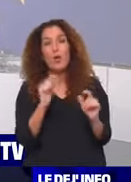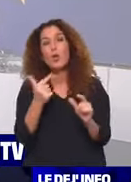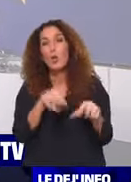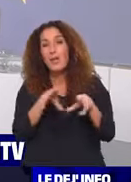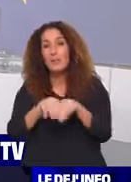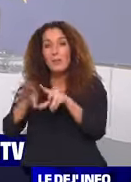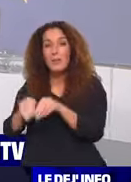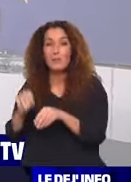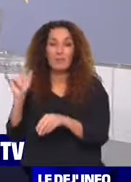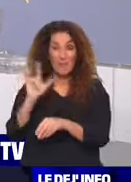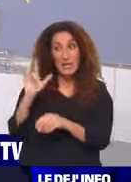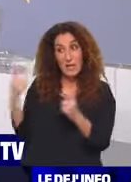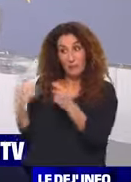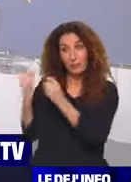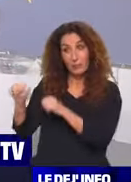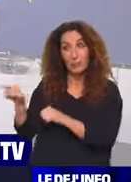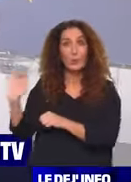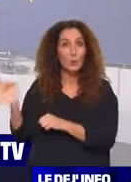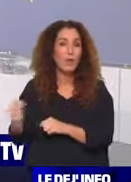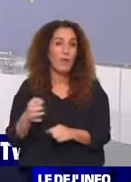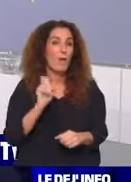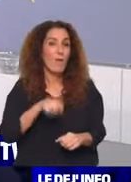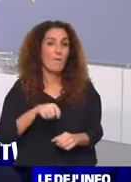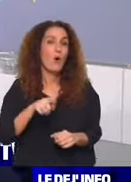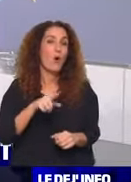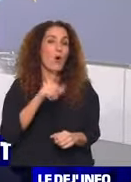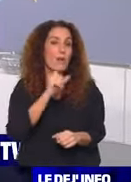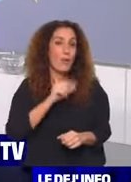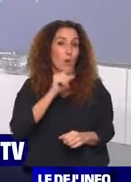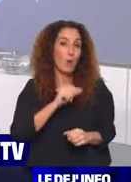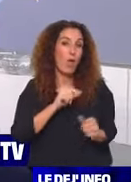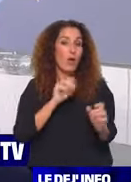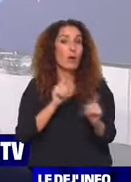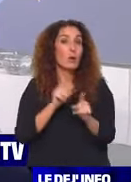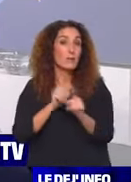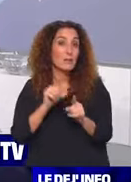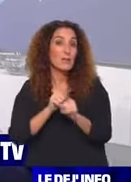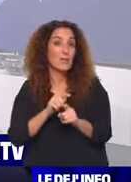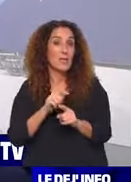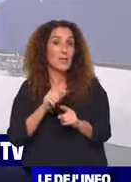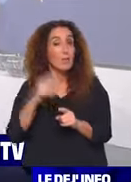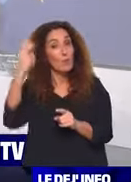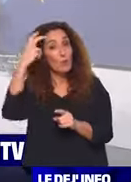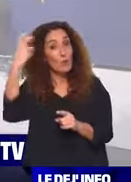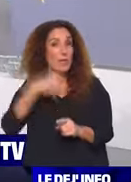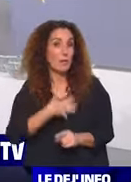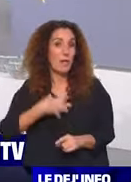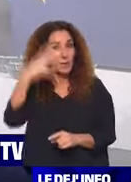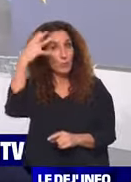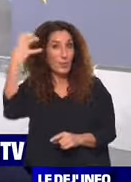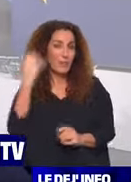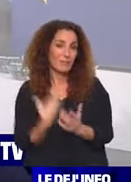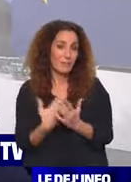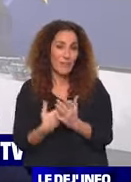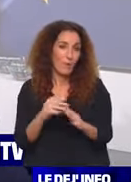concerner l'île ? Ça peut concerner l'île. C'est Liverpool et le Bayern Munich qui sont les deux grosses équipes aujourd'hui qui marchent un petit peu sur tout le monde en